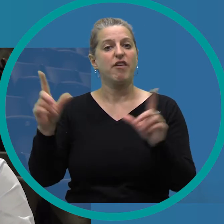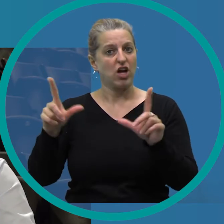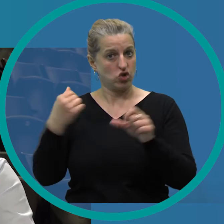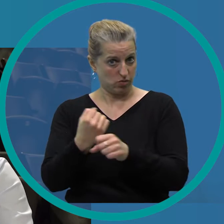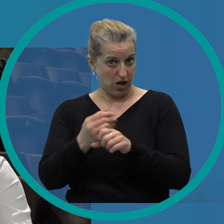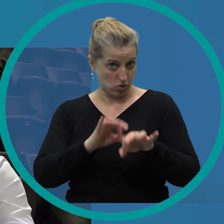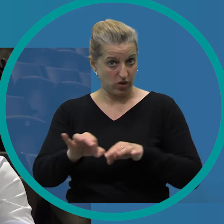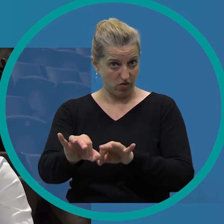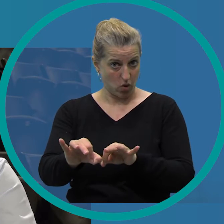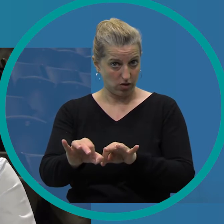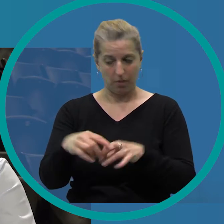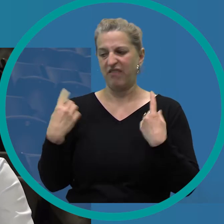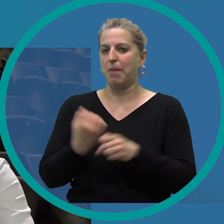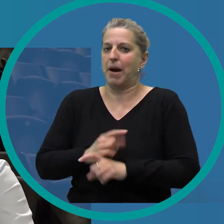könnten.